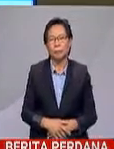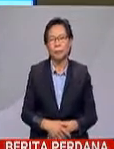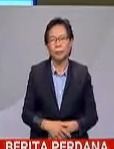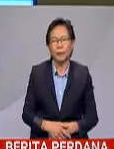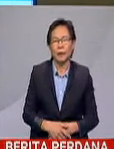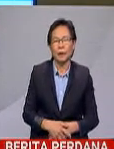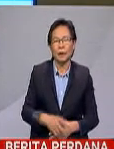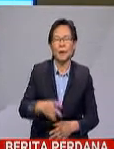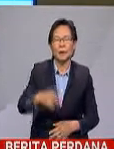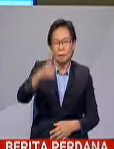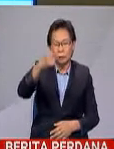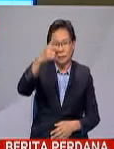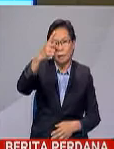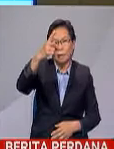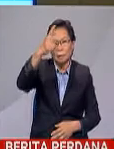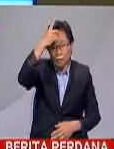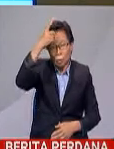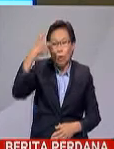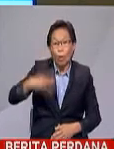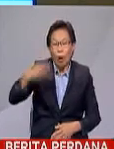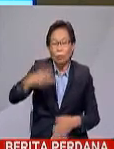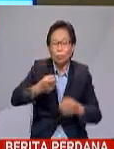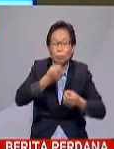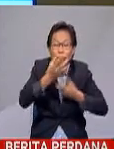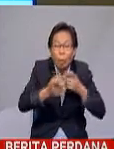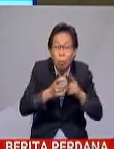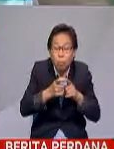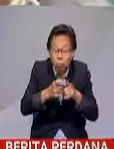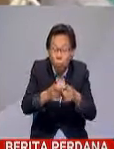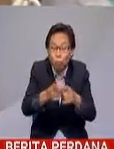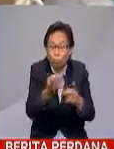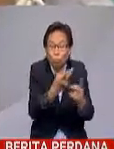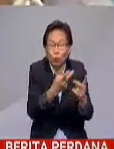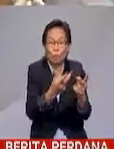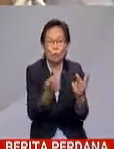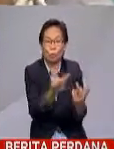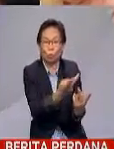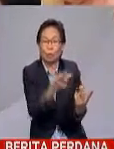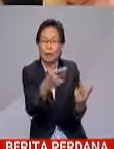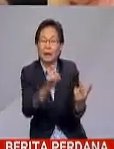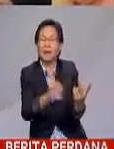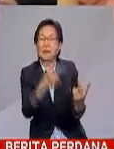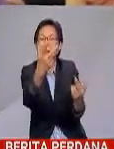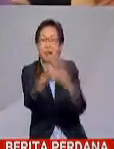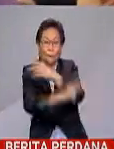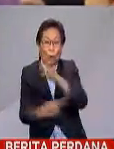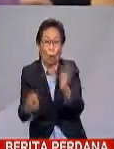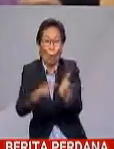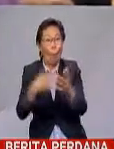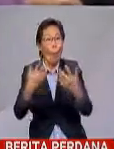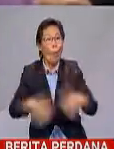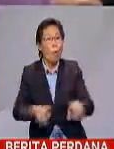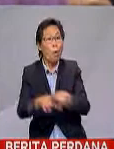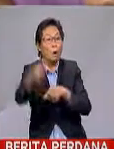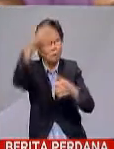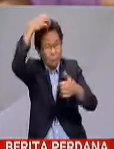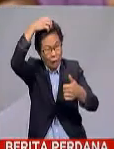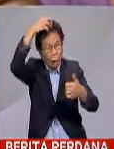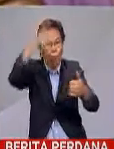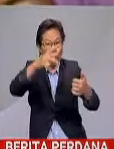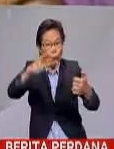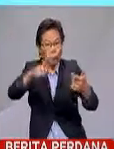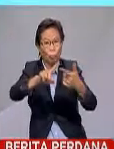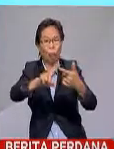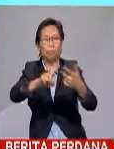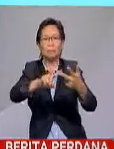Jelas Datuk Seri Dr. Wan Azizah bagi kedua-dua kes tersebut, tiga negeri mencatat rekod tertinggi iaitu Selangor, Kuala